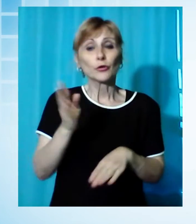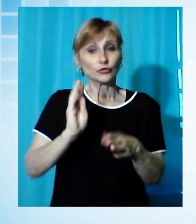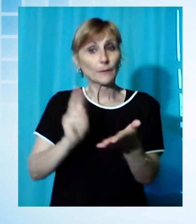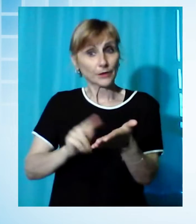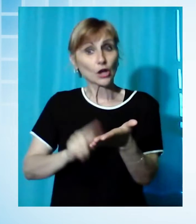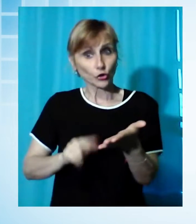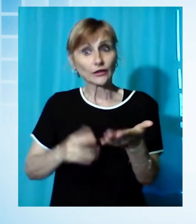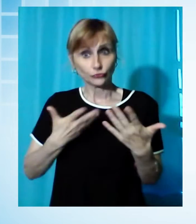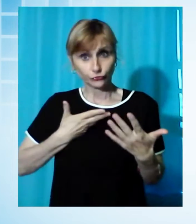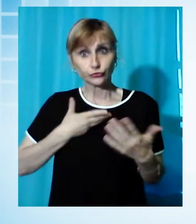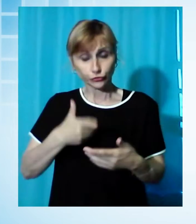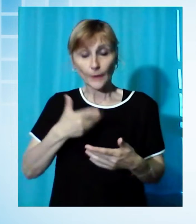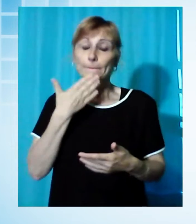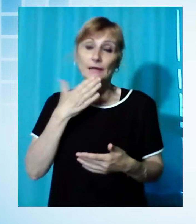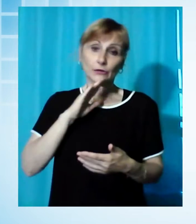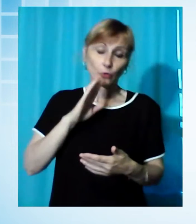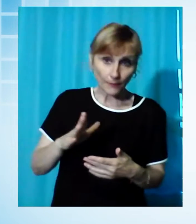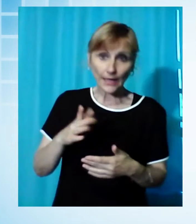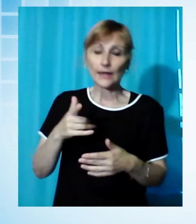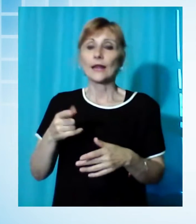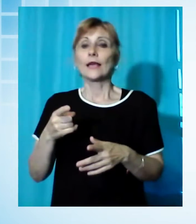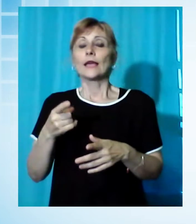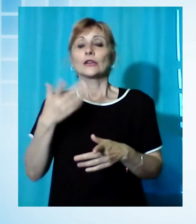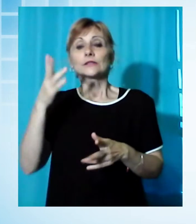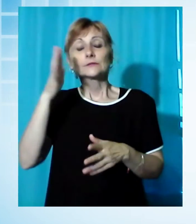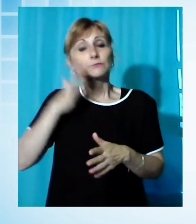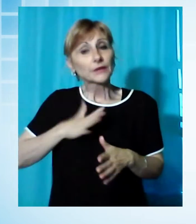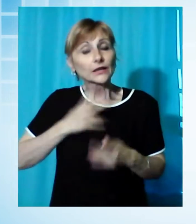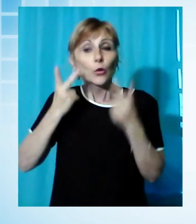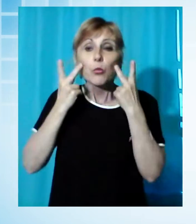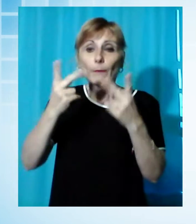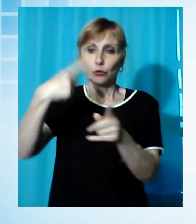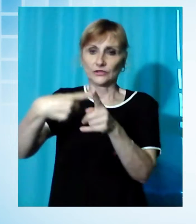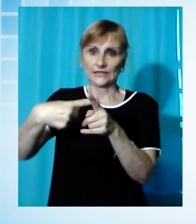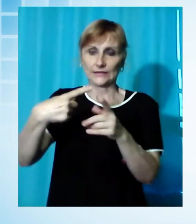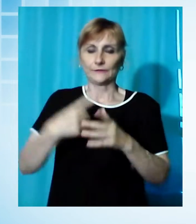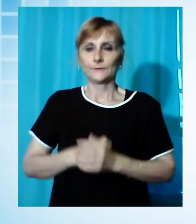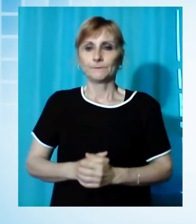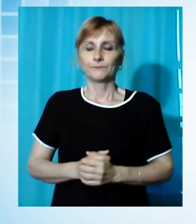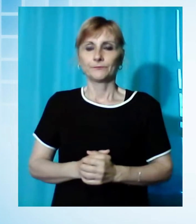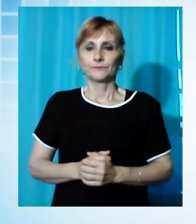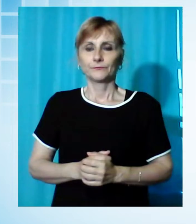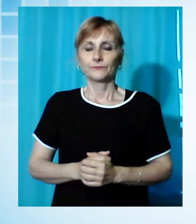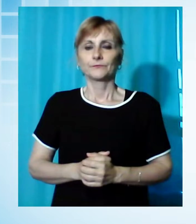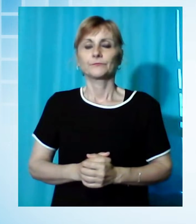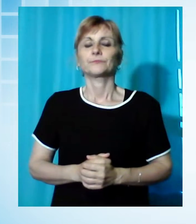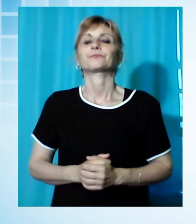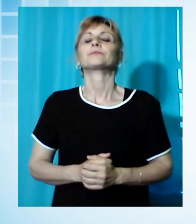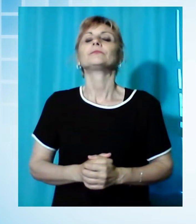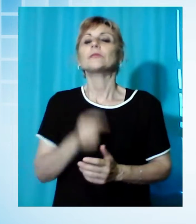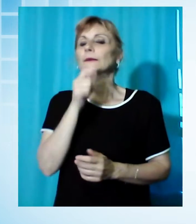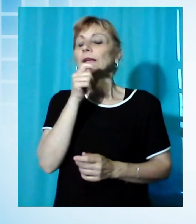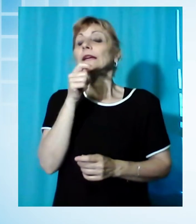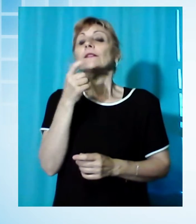questa incertezza, quindi cercano di guardare positivo. Gli alberghi stanno cominciando a ricevere delle